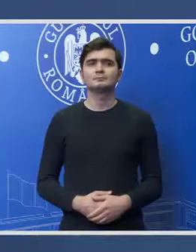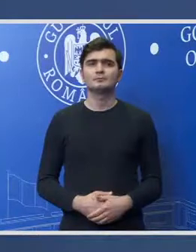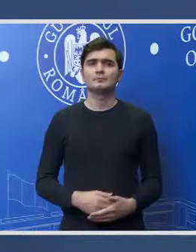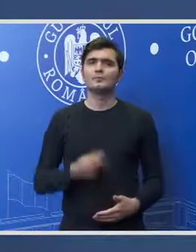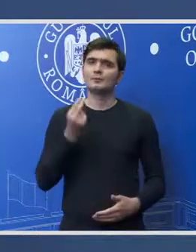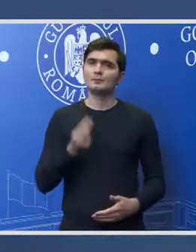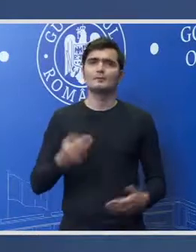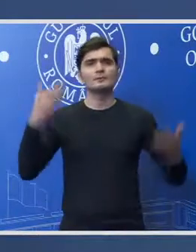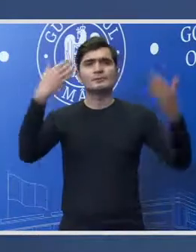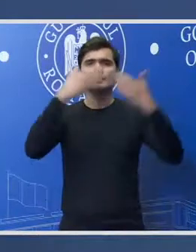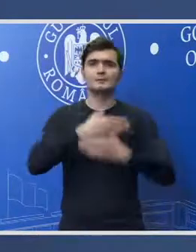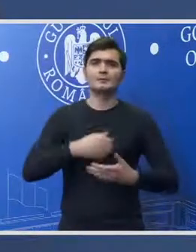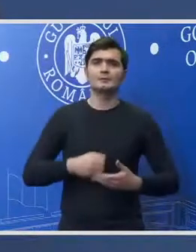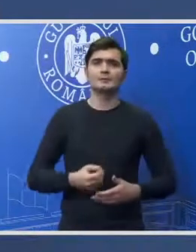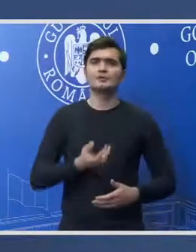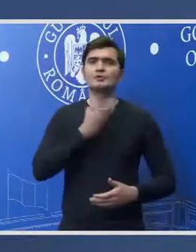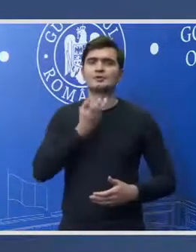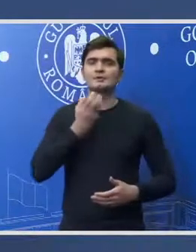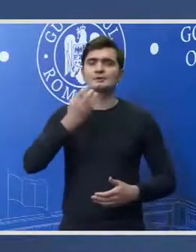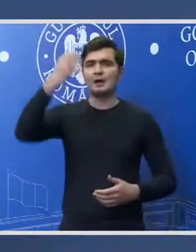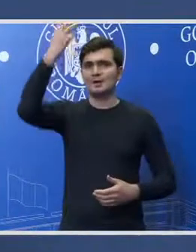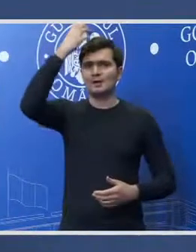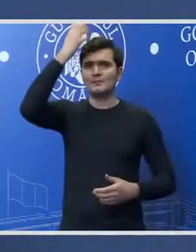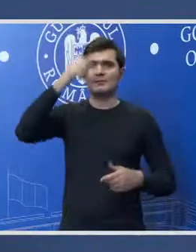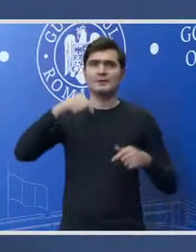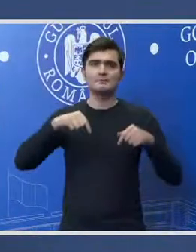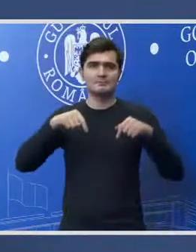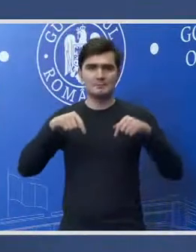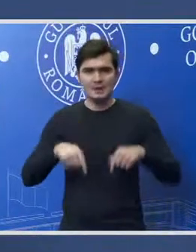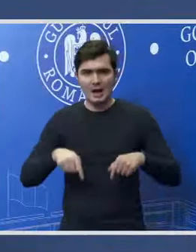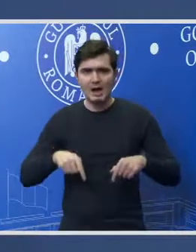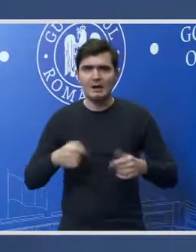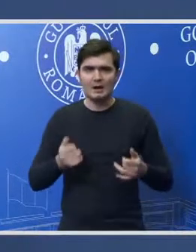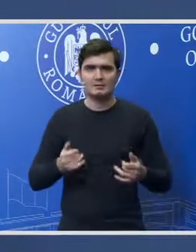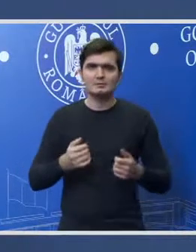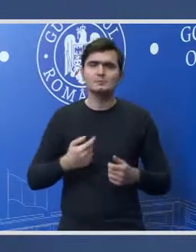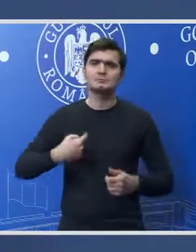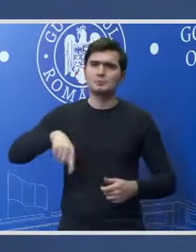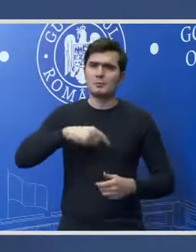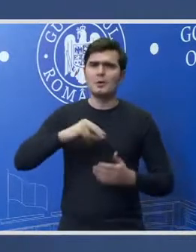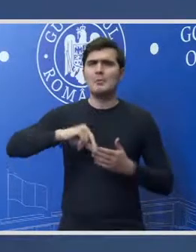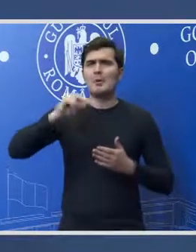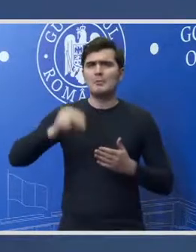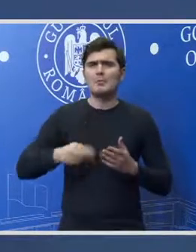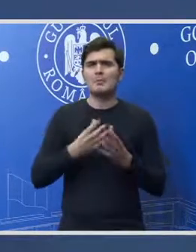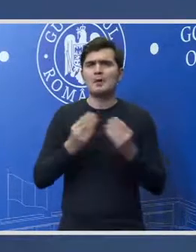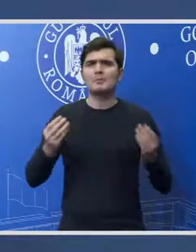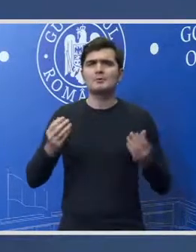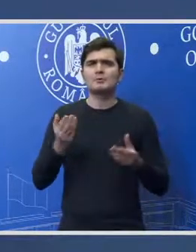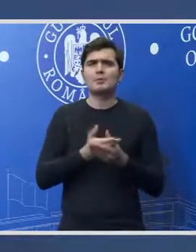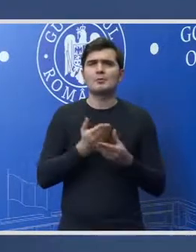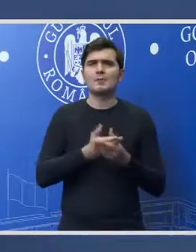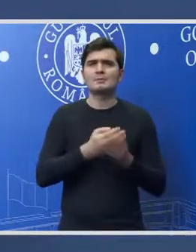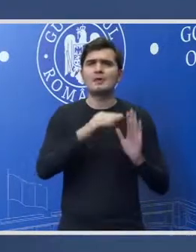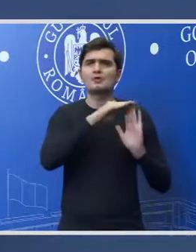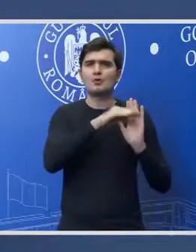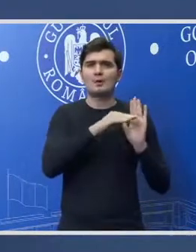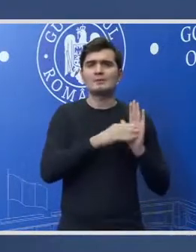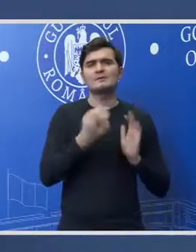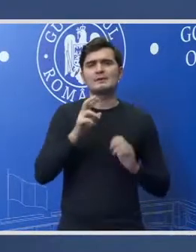Bună seara! În știința de guvern de astăzi am aprobat mai multe acțiuni normative, dar două sunt